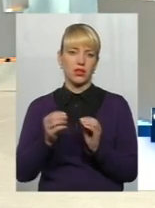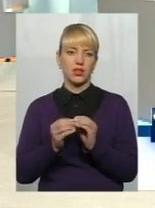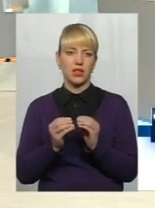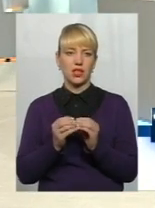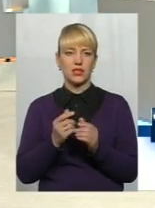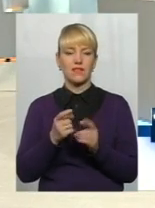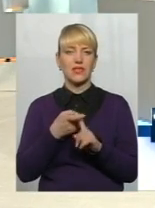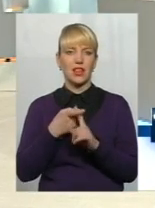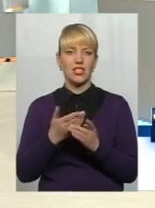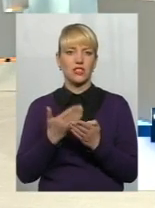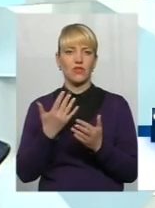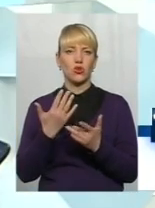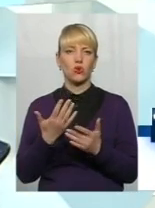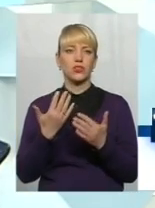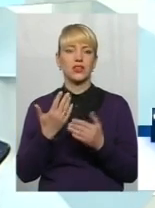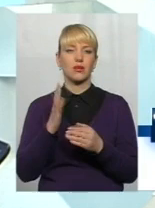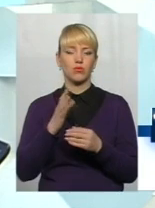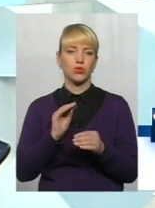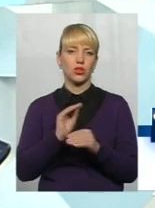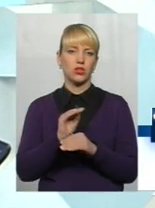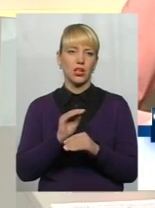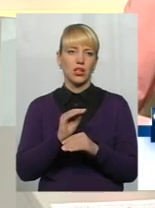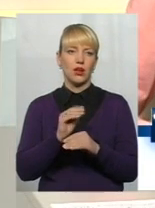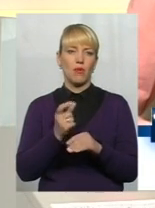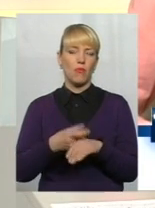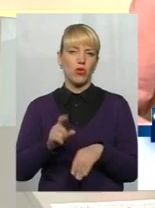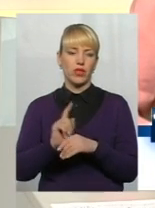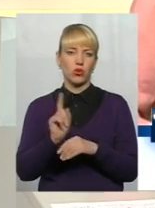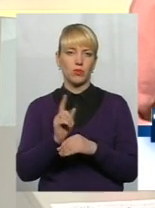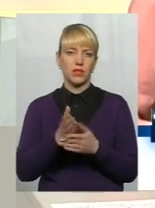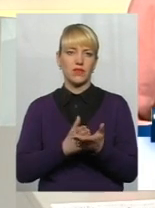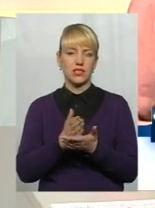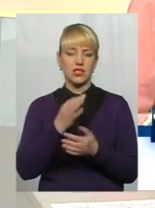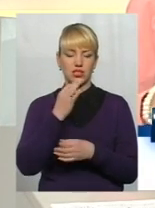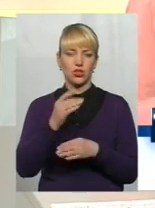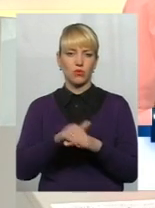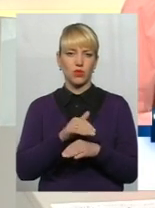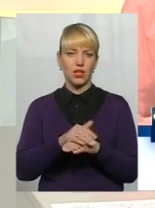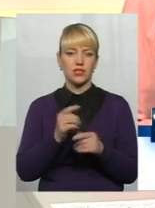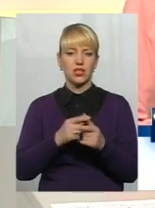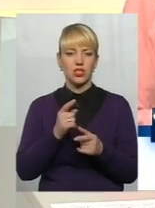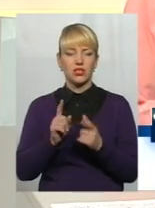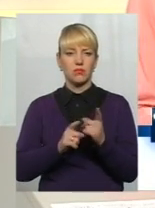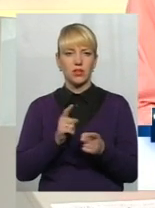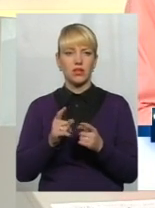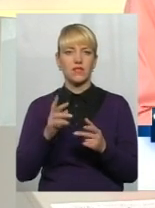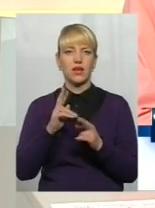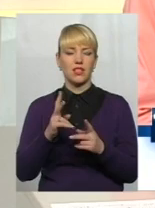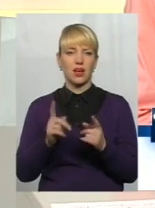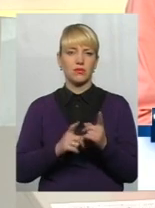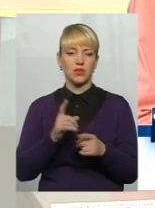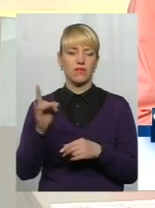скільки в особи є понаднормативного стажу. Скажіть, будь ласка, а чи змінився, і якщо змінився, то як? Змінився розмір пенсії